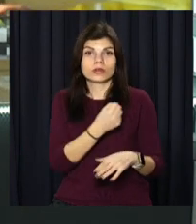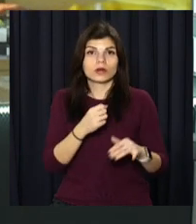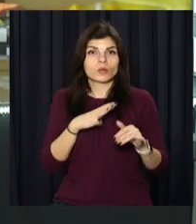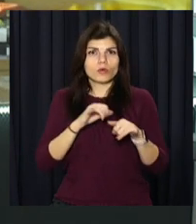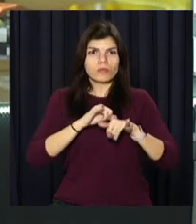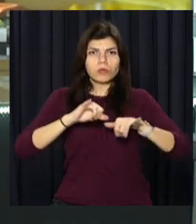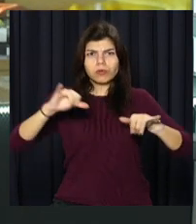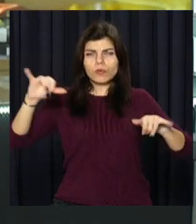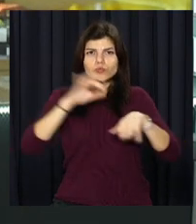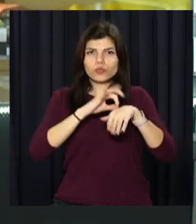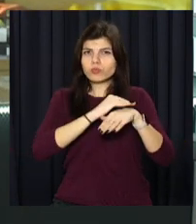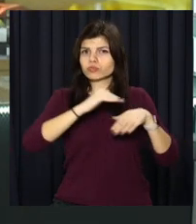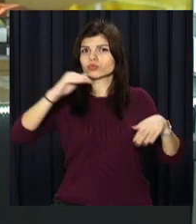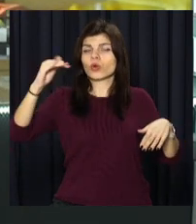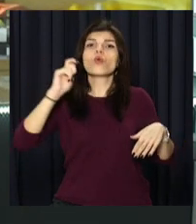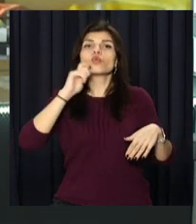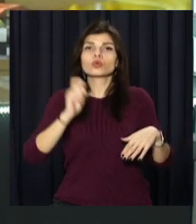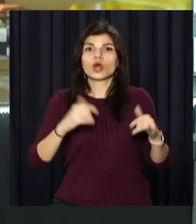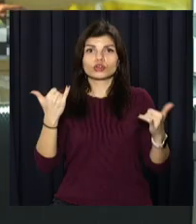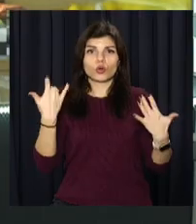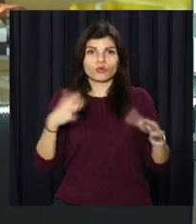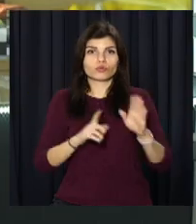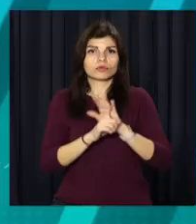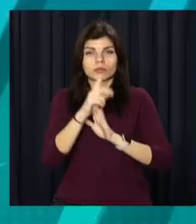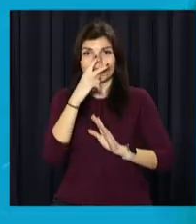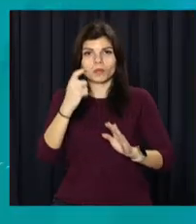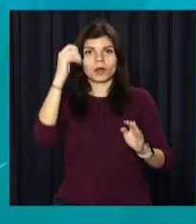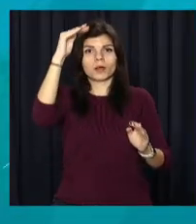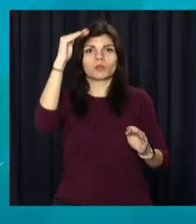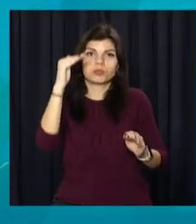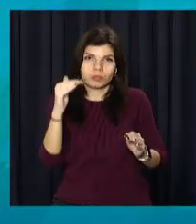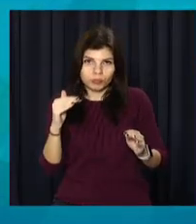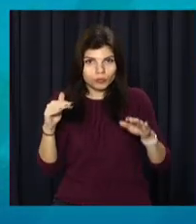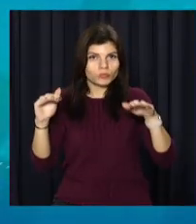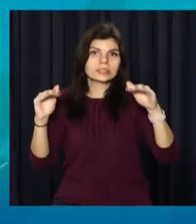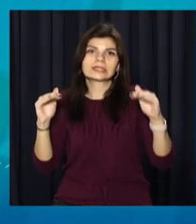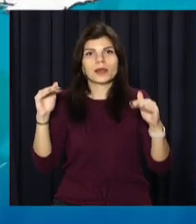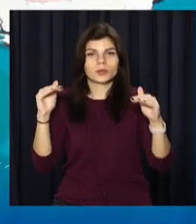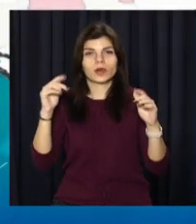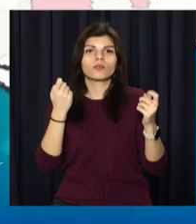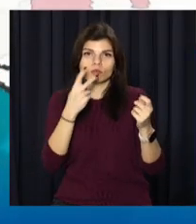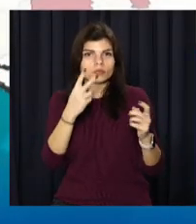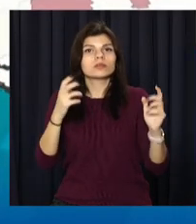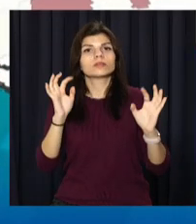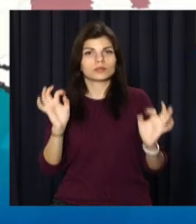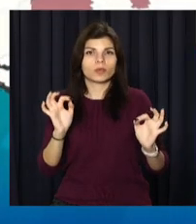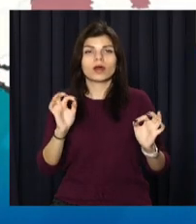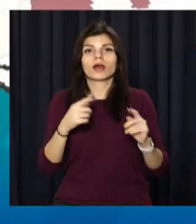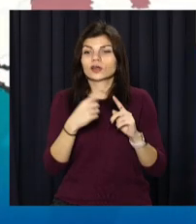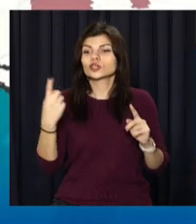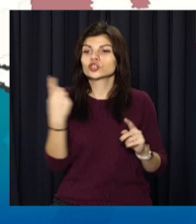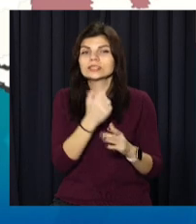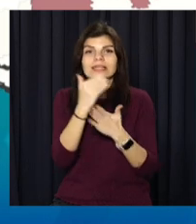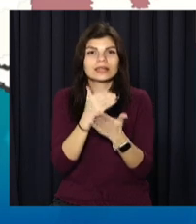кількості захворілих, у країні з'являються ознаки стабілізації ситуації з поширенням недуги. Вперше тижнева статистика